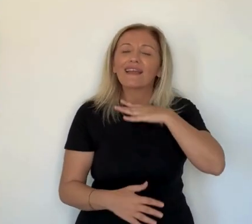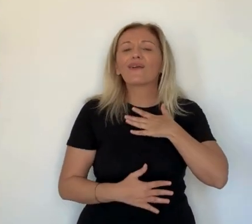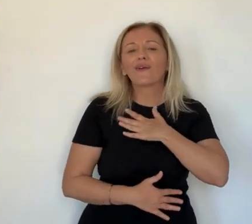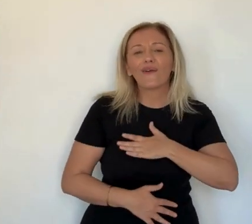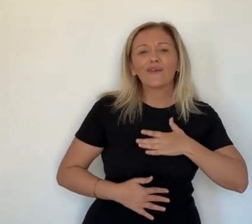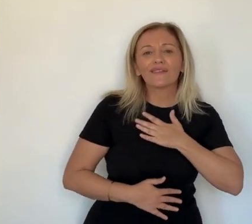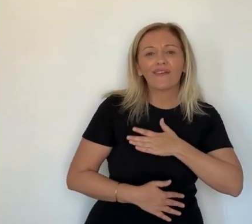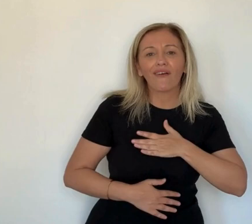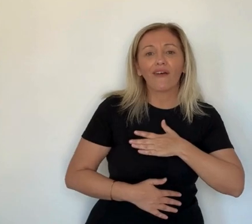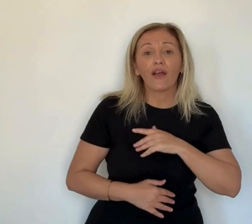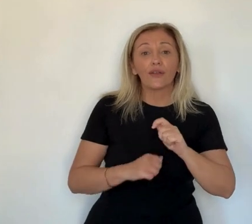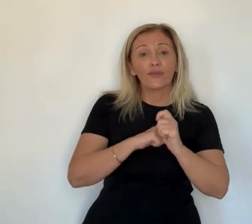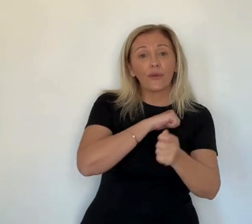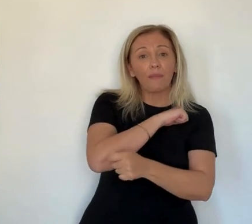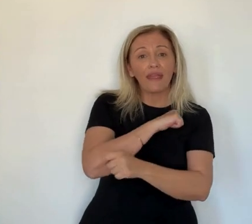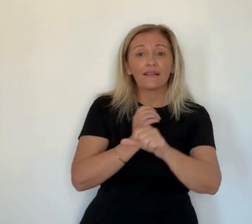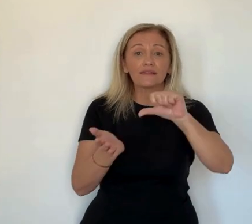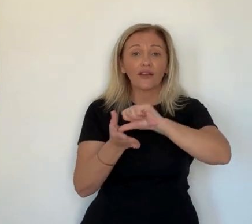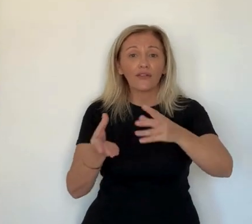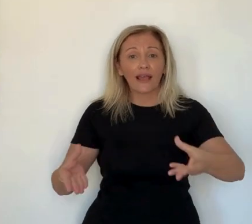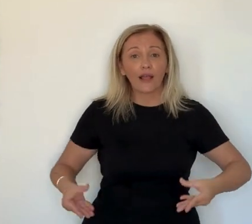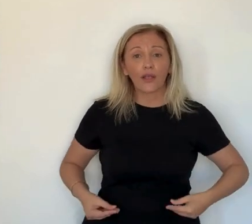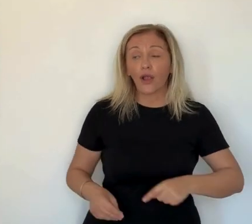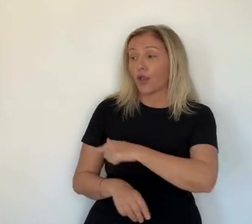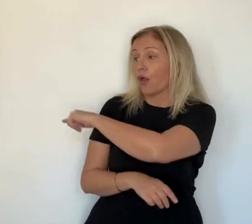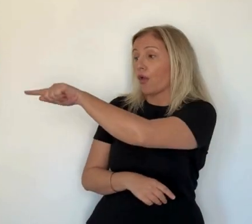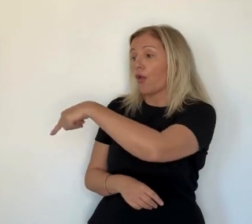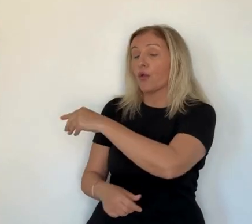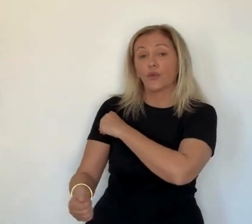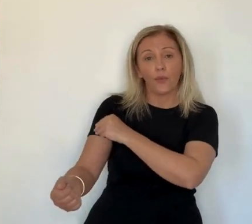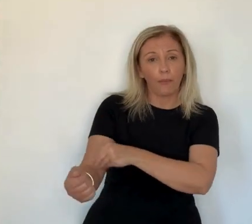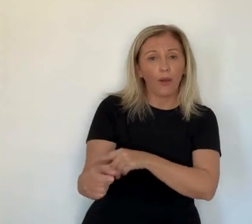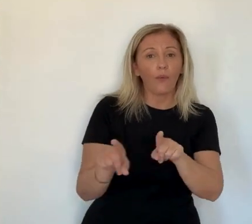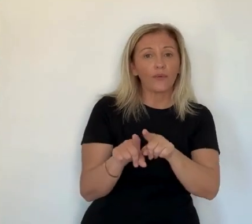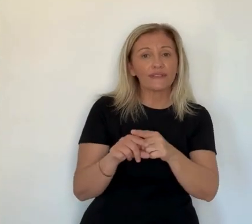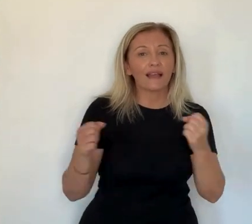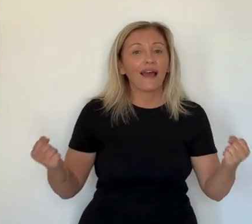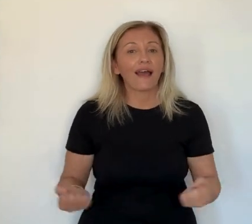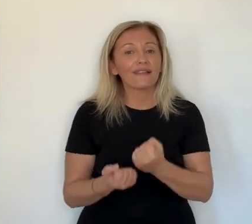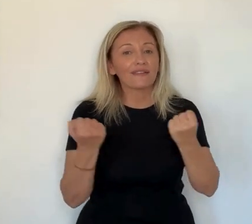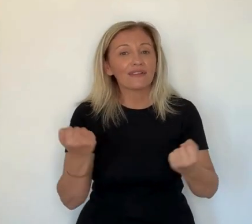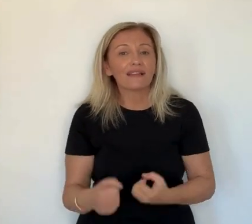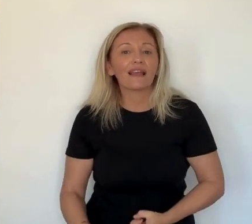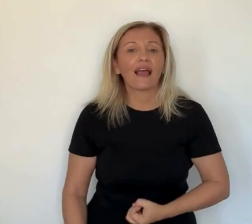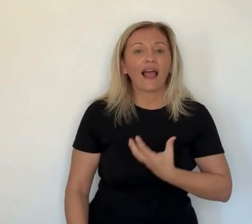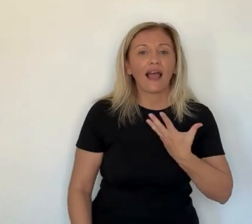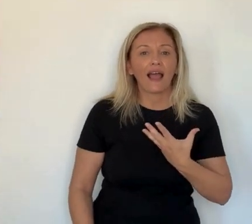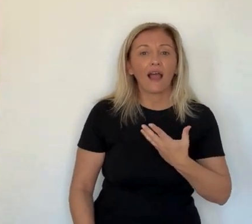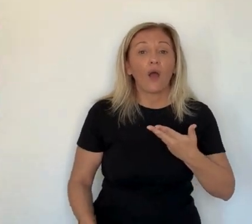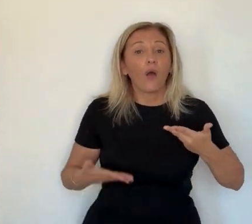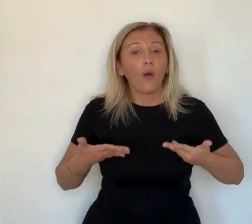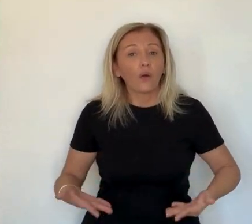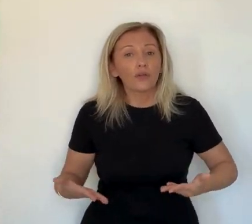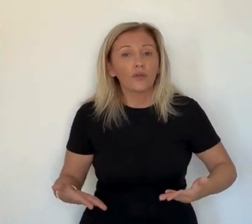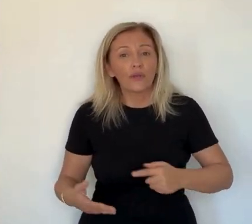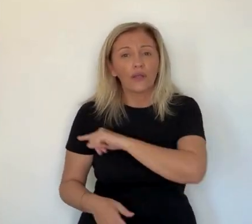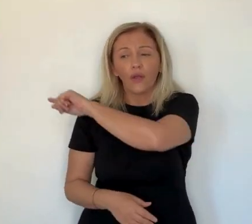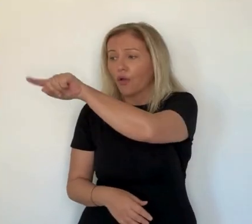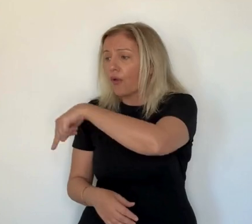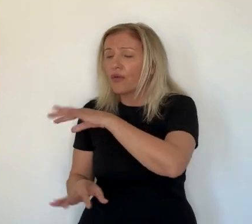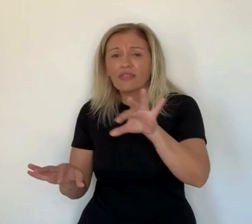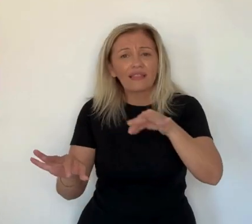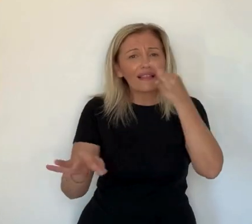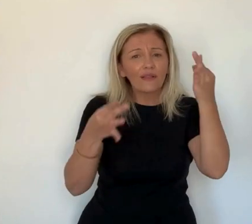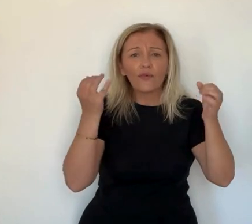Ils sont énergiques, concentrés et enthousiastes. Il faut dire que du sport et des activités artistiques, ils en font